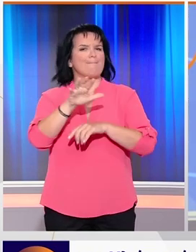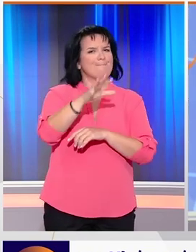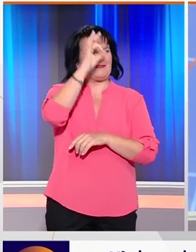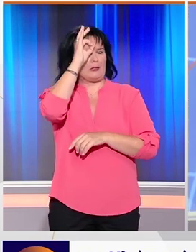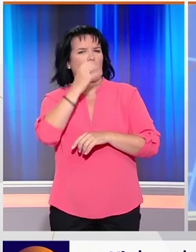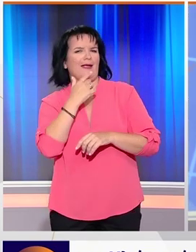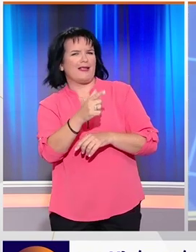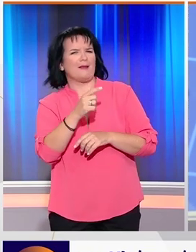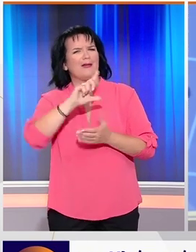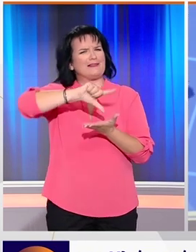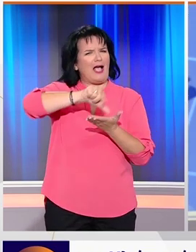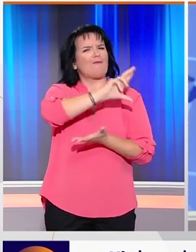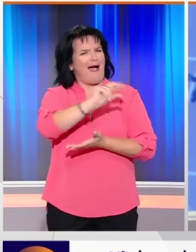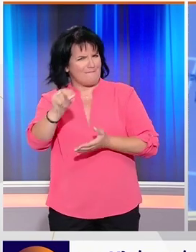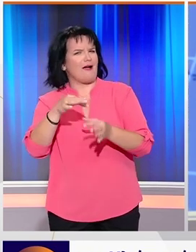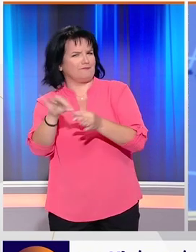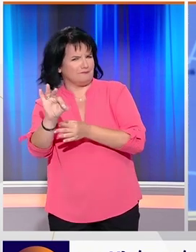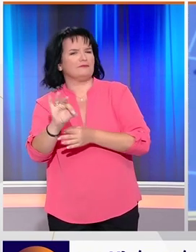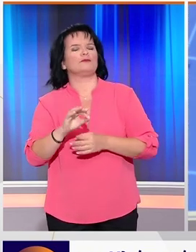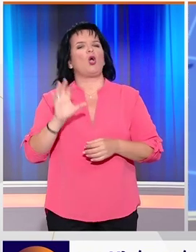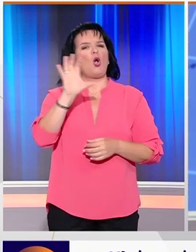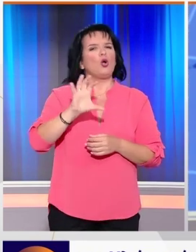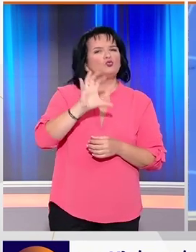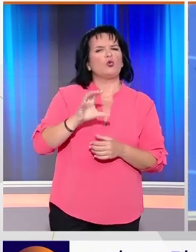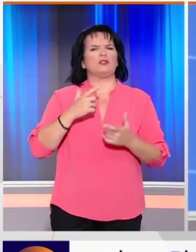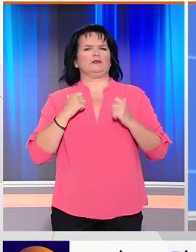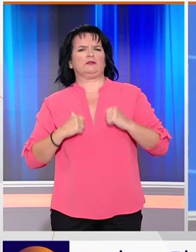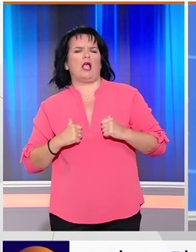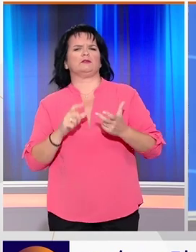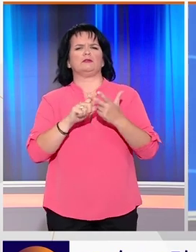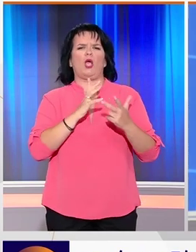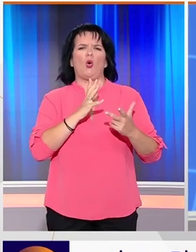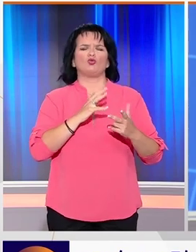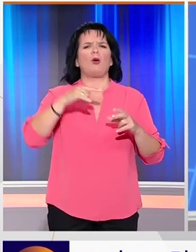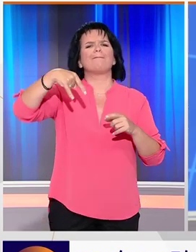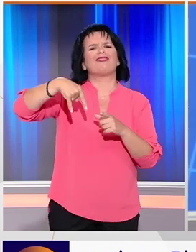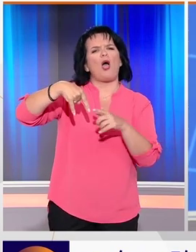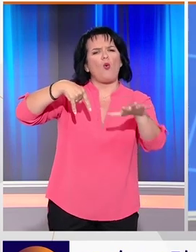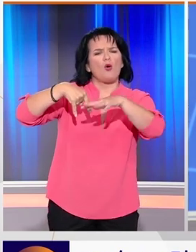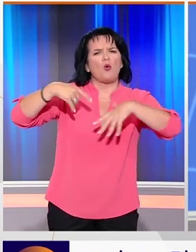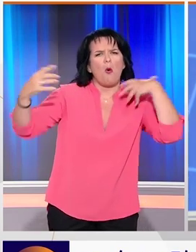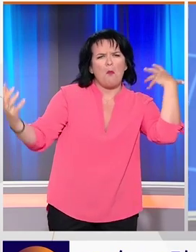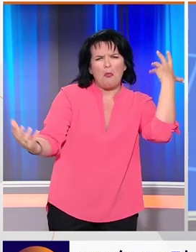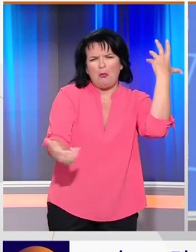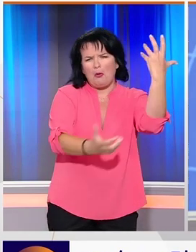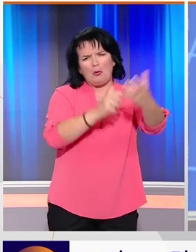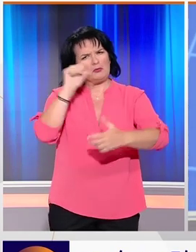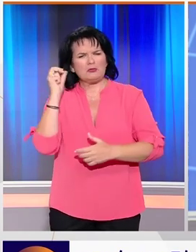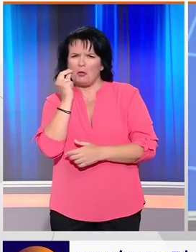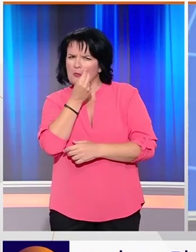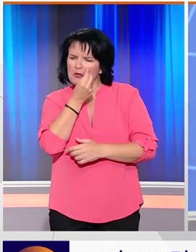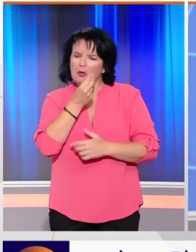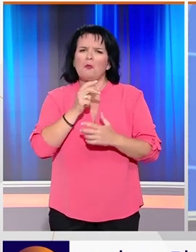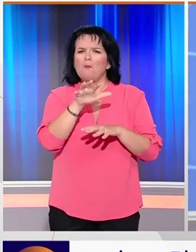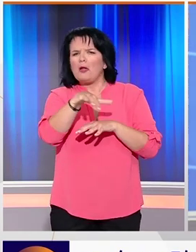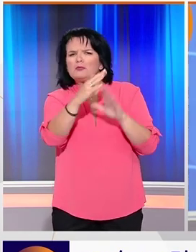οι αρχές και για τη φωτιά στη Σάμμο. Κάτοικοι και τουρίστες έζησαν νύχτα αγωνία στο Πυθαγόριο, λόγω της μεγάλης πυρκαγιάς που ξέσπασε χθες το απόγευμα,